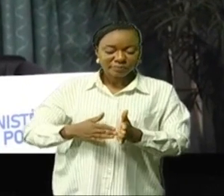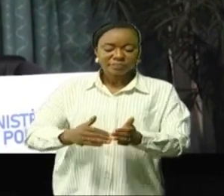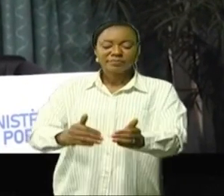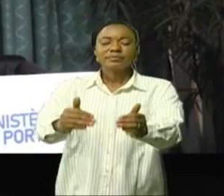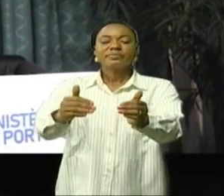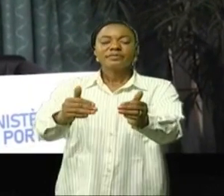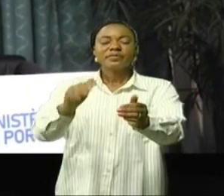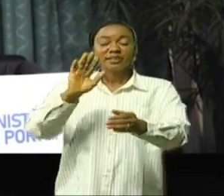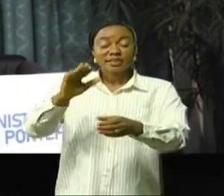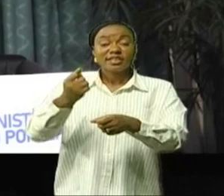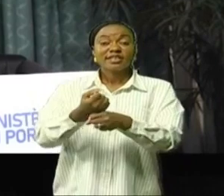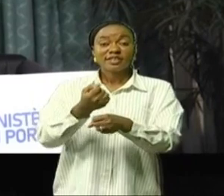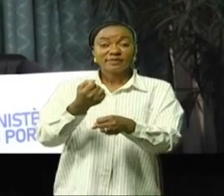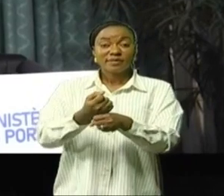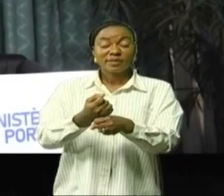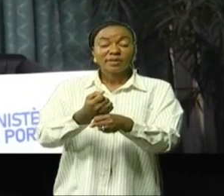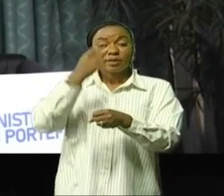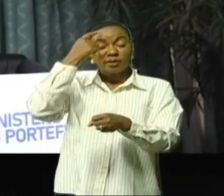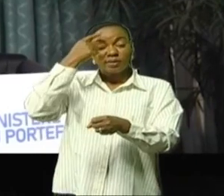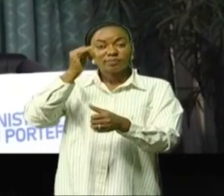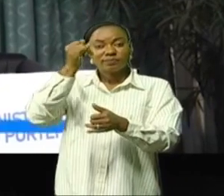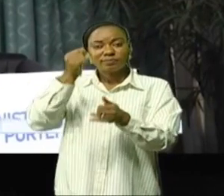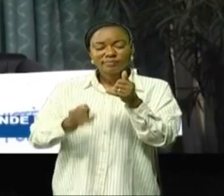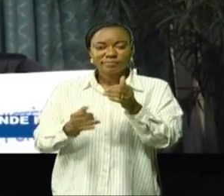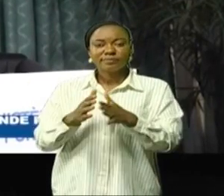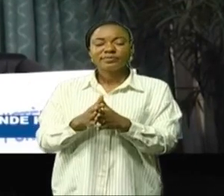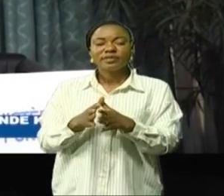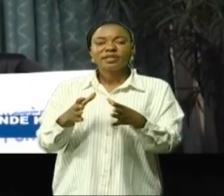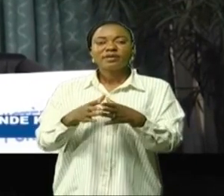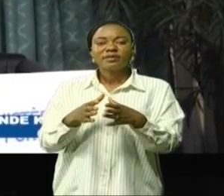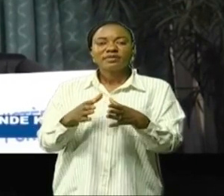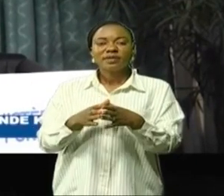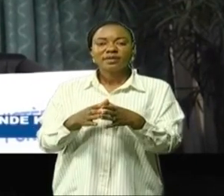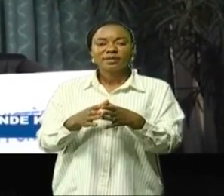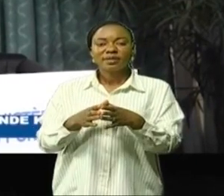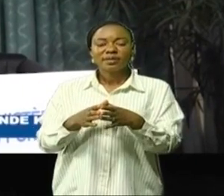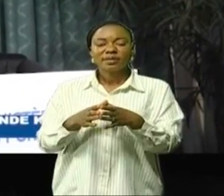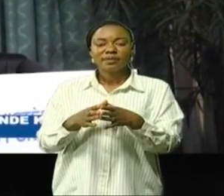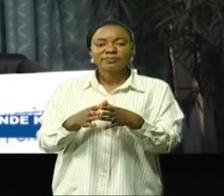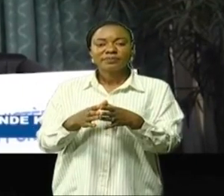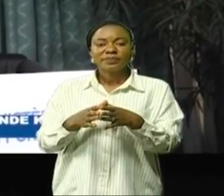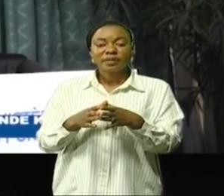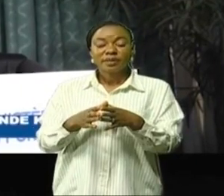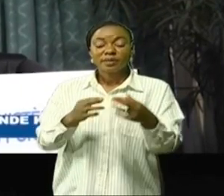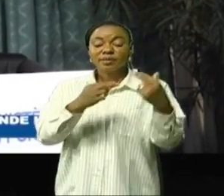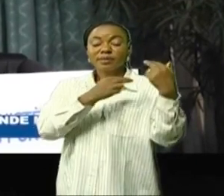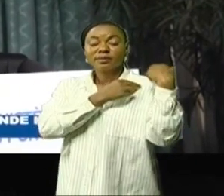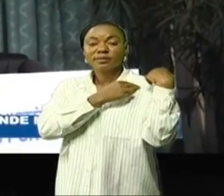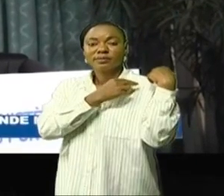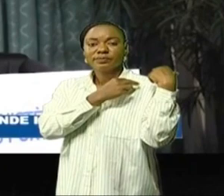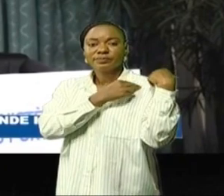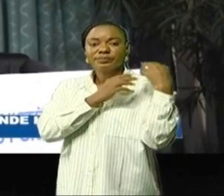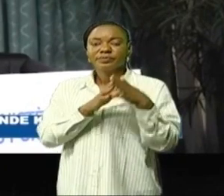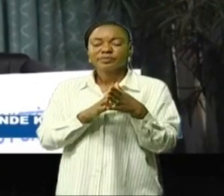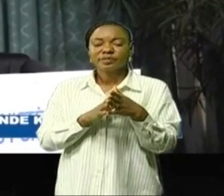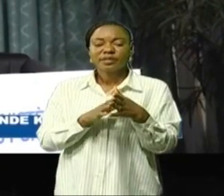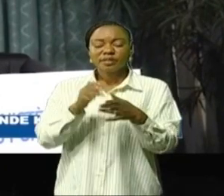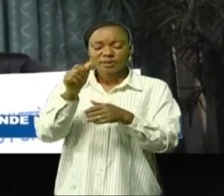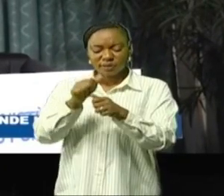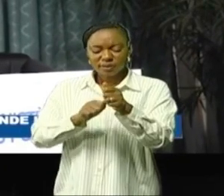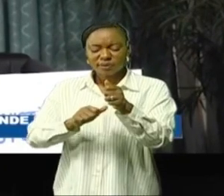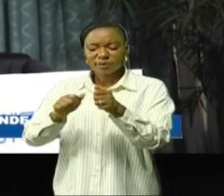même élan afin d'aboutir avec le concours des responsables du secteur